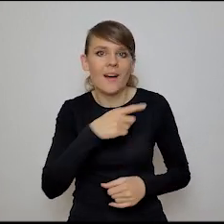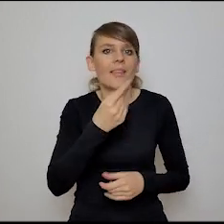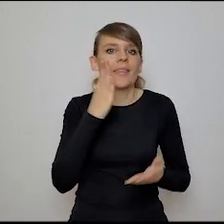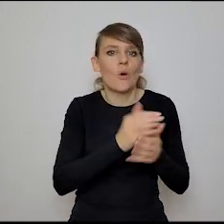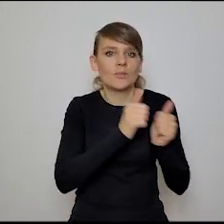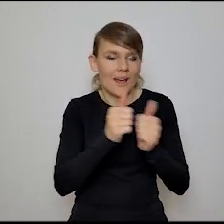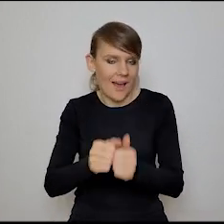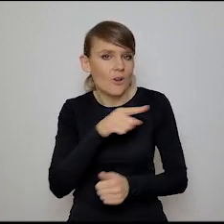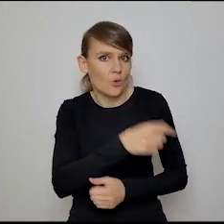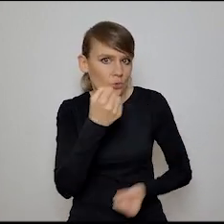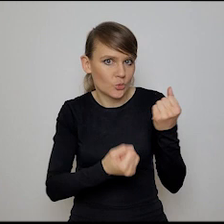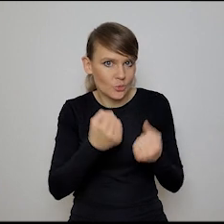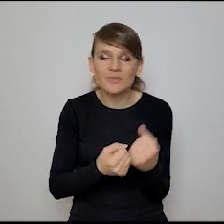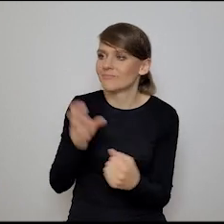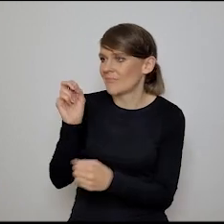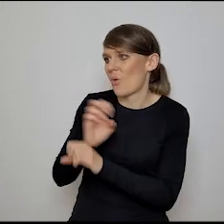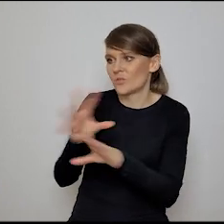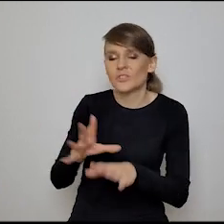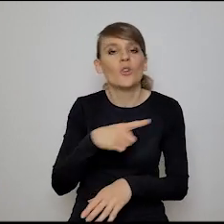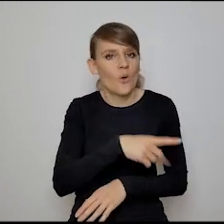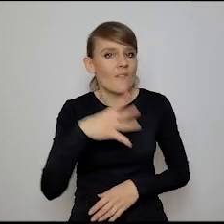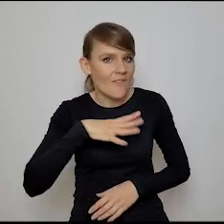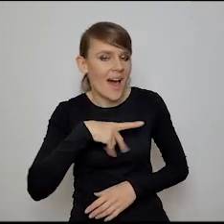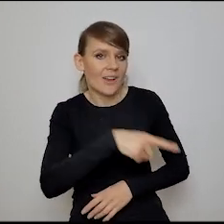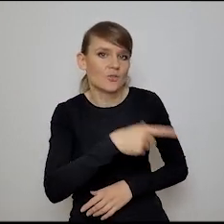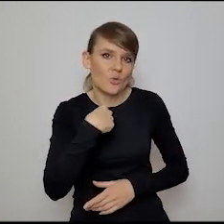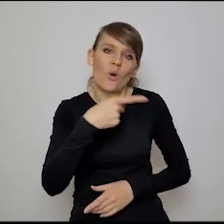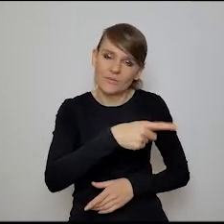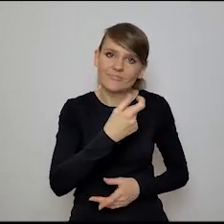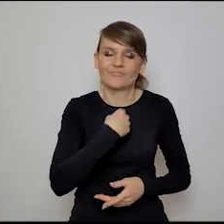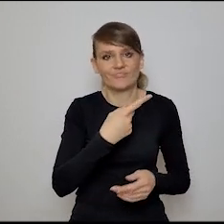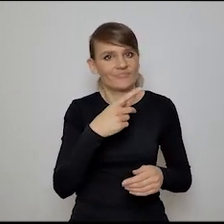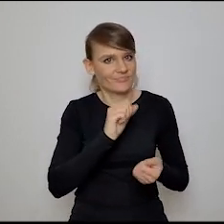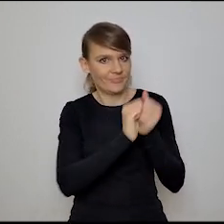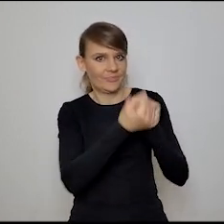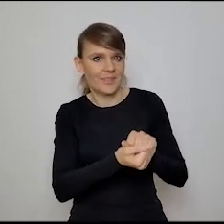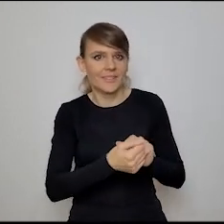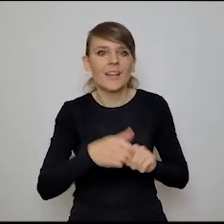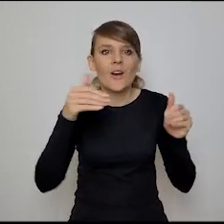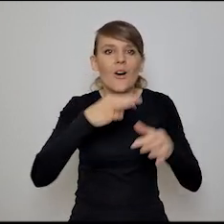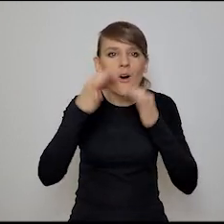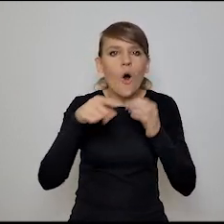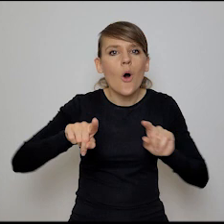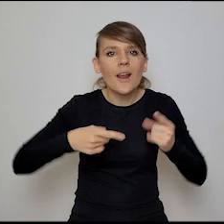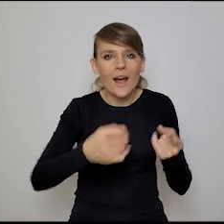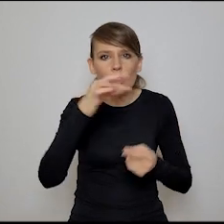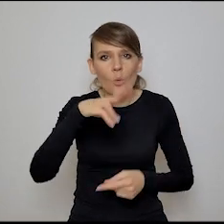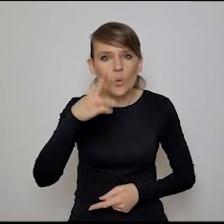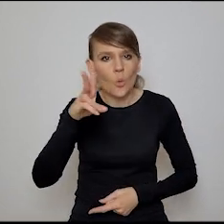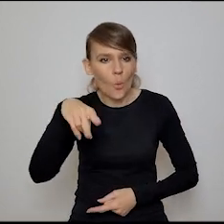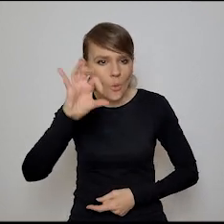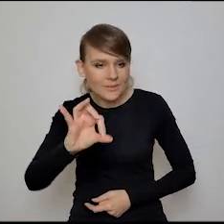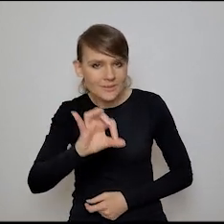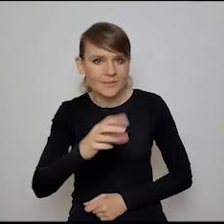sprawczością. A to jest trudne. tego rzeczywiście dzisiaj warto się oduczać. Jak dziś sobie tutaj powiemy na przykład o turkusowych organizacjach